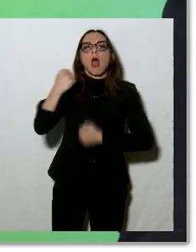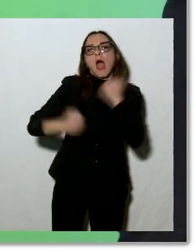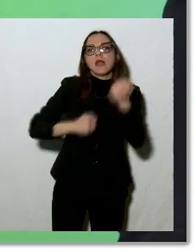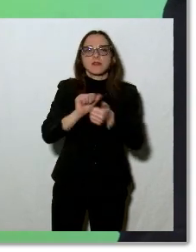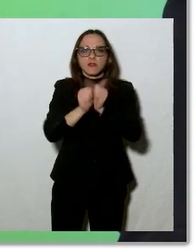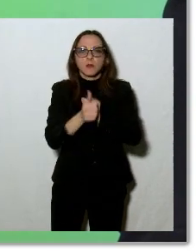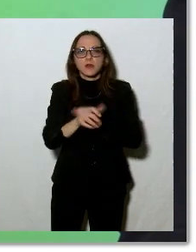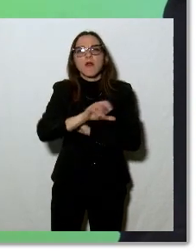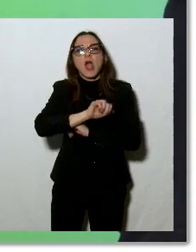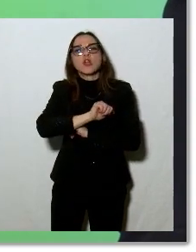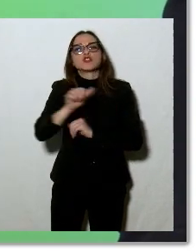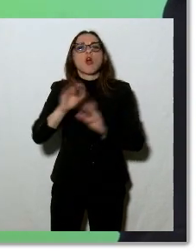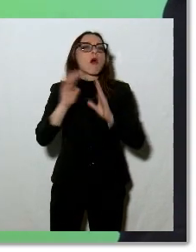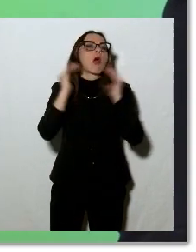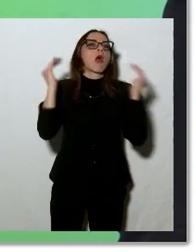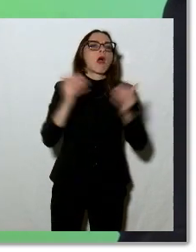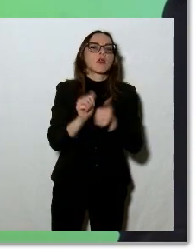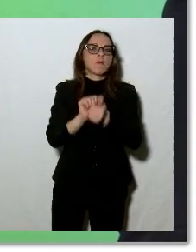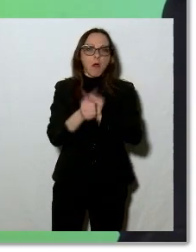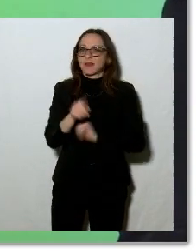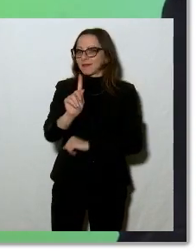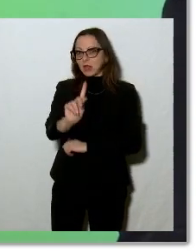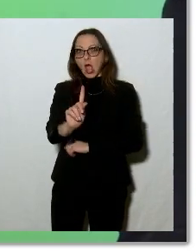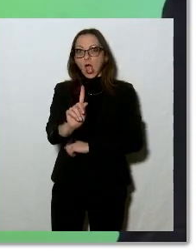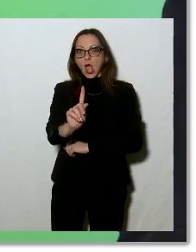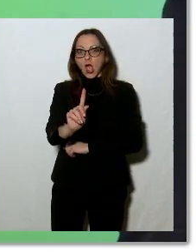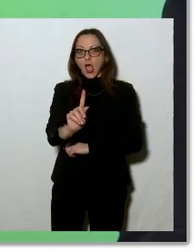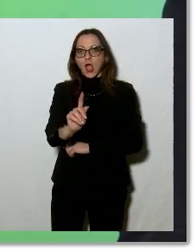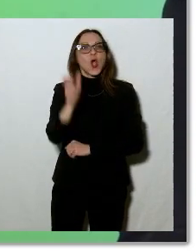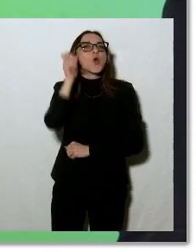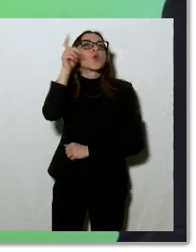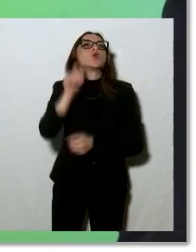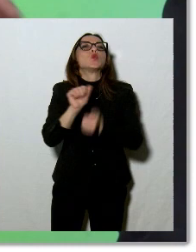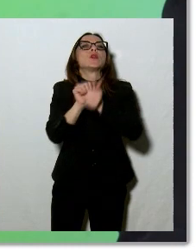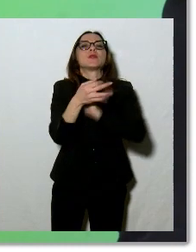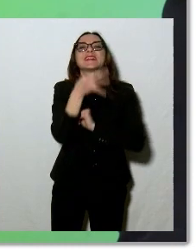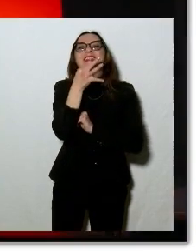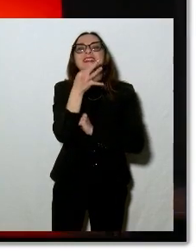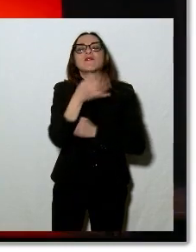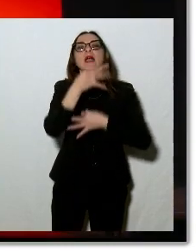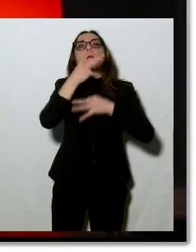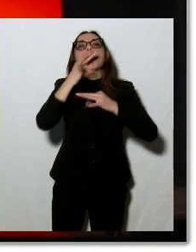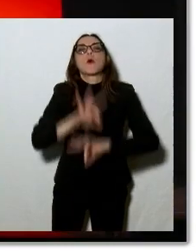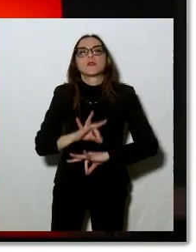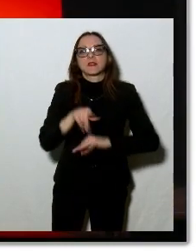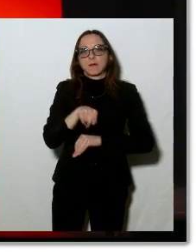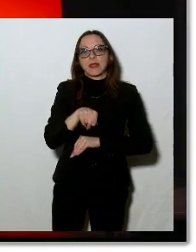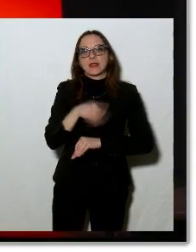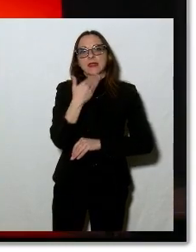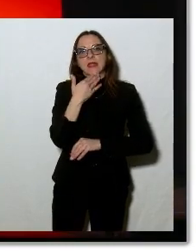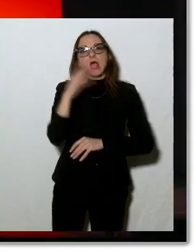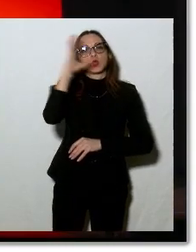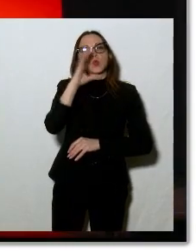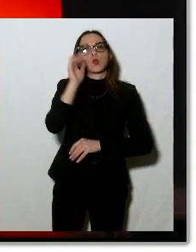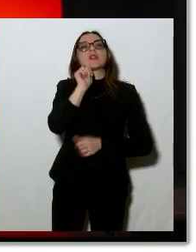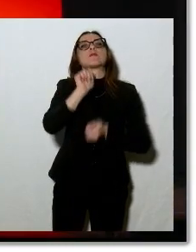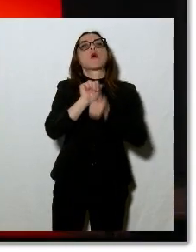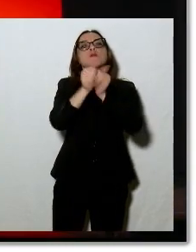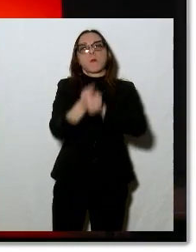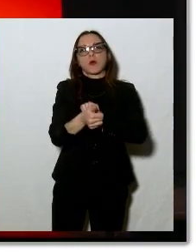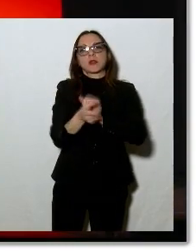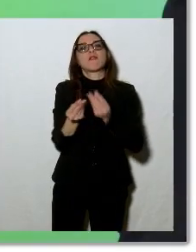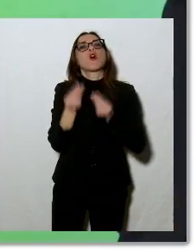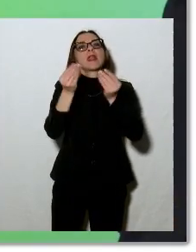impianti sportivi, ma vuol dire anche la possibilità, attraverso i grandi eventi e attraverso il turismo sportivo, di avere delle